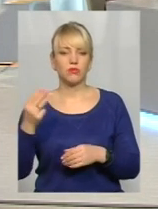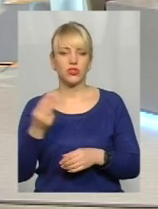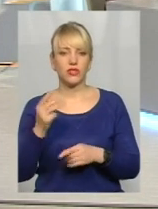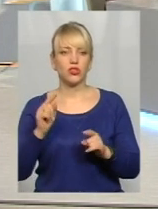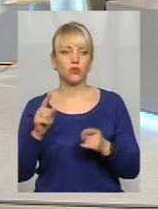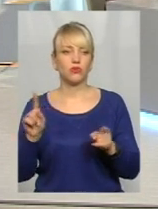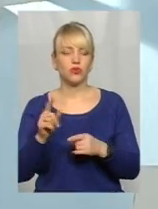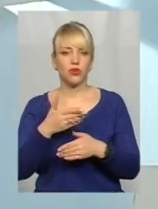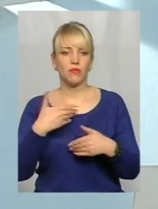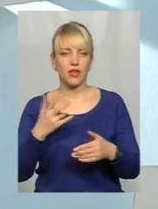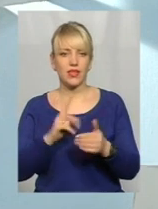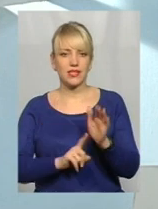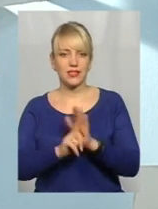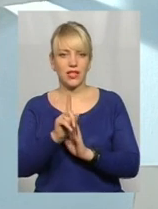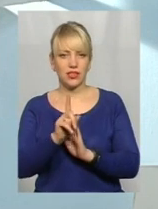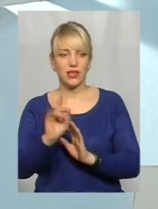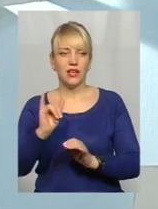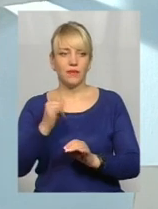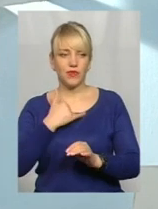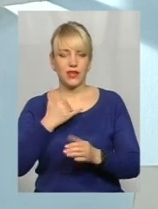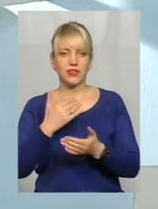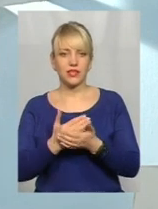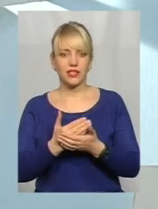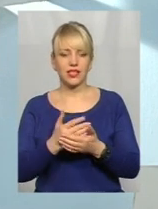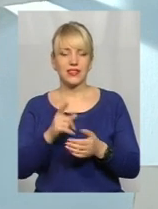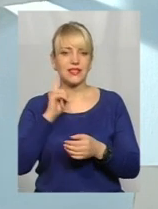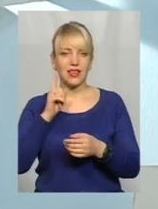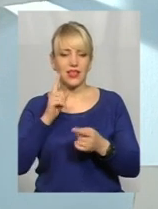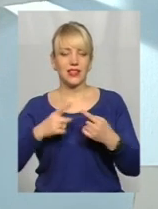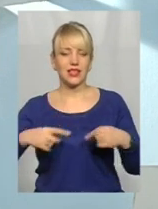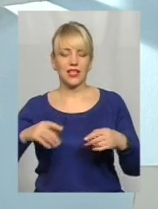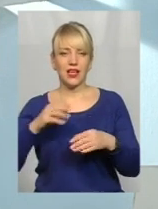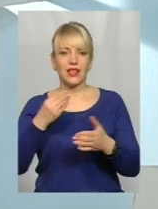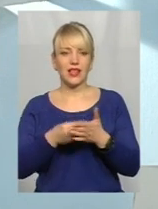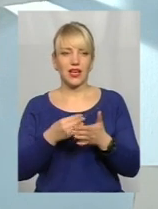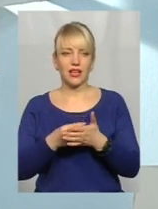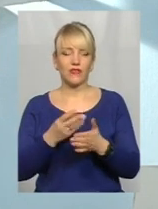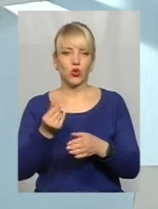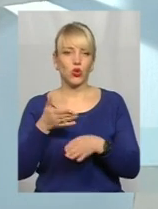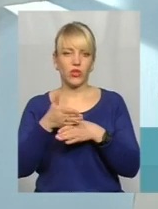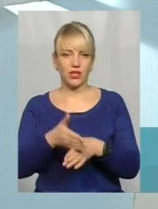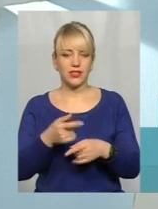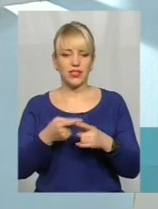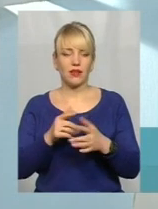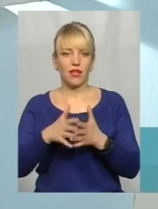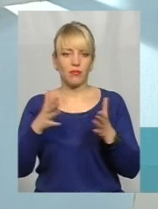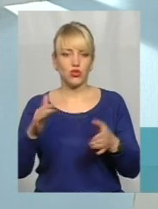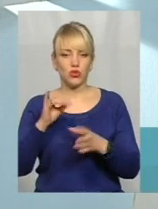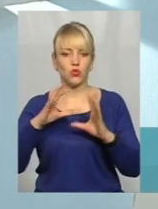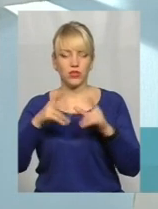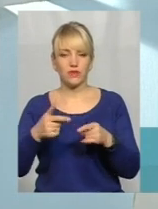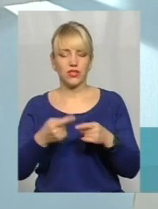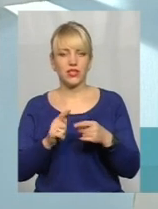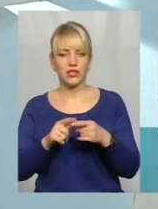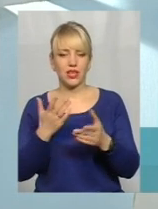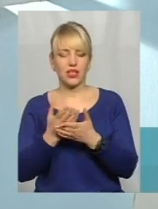що ми зараз на старті і в нас є дотації у вигляді зеленого тарифу, який один із найбільших в світі. І це є стимулюючим фактором розвитку